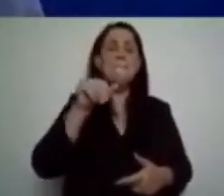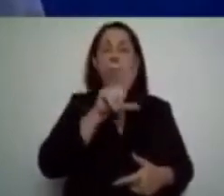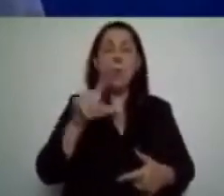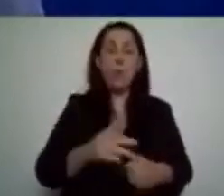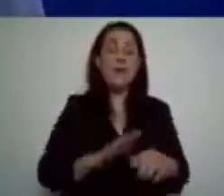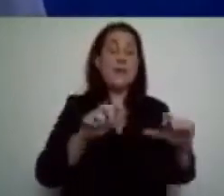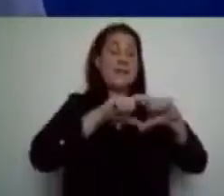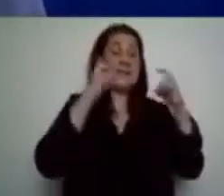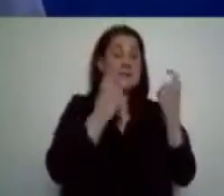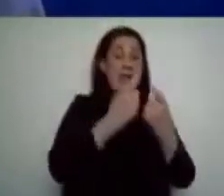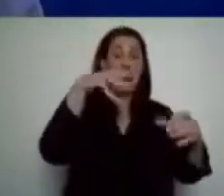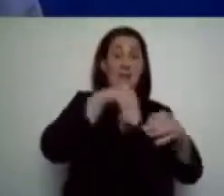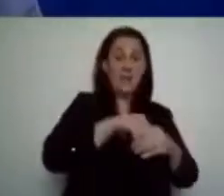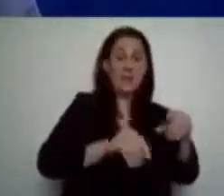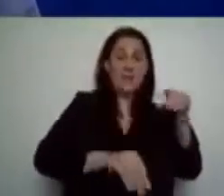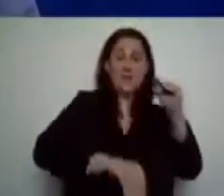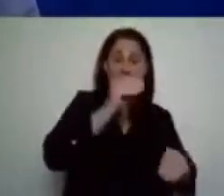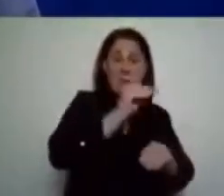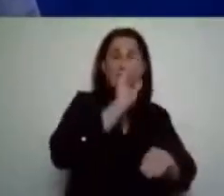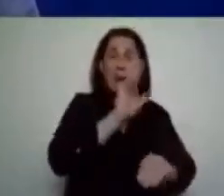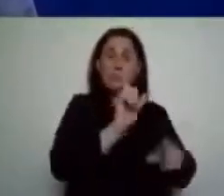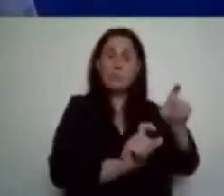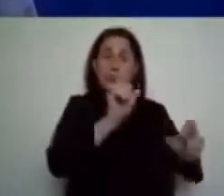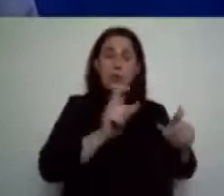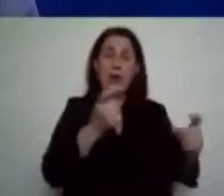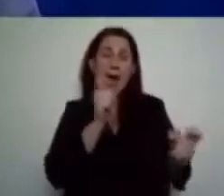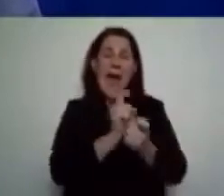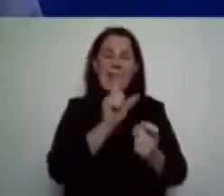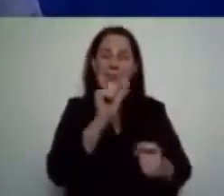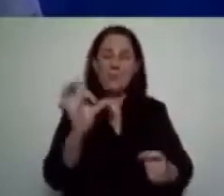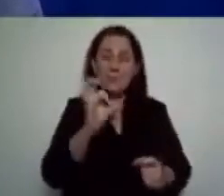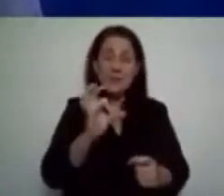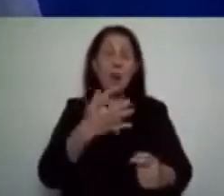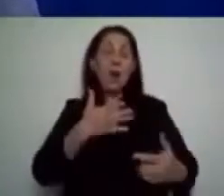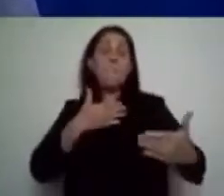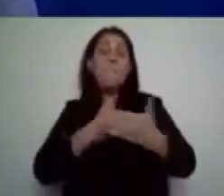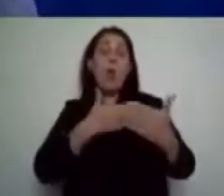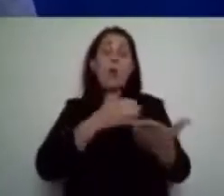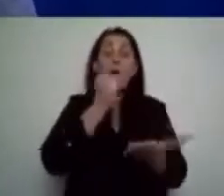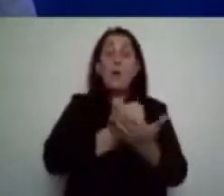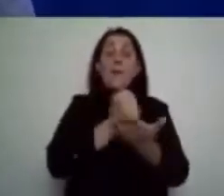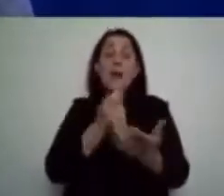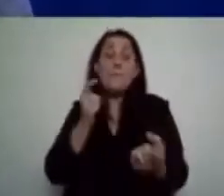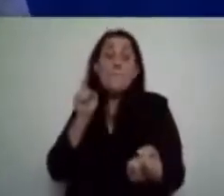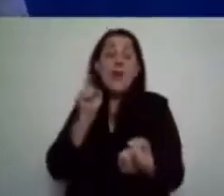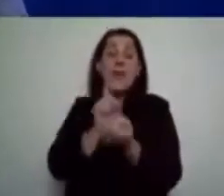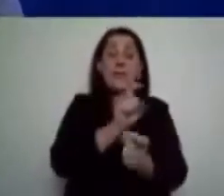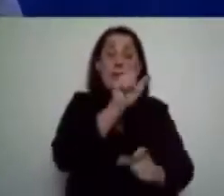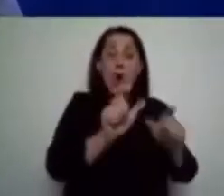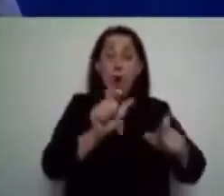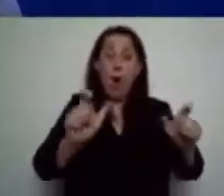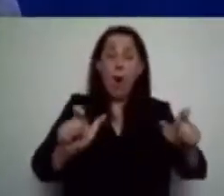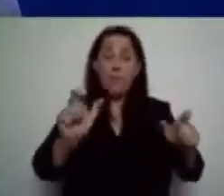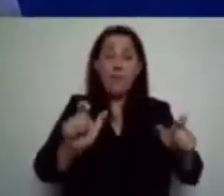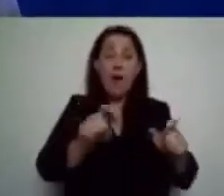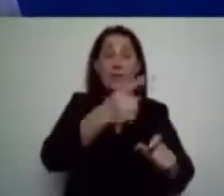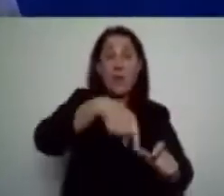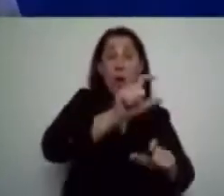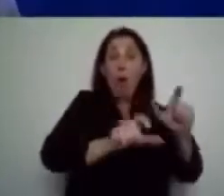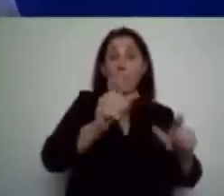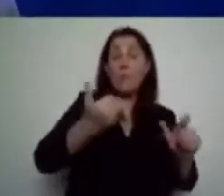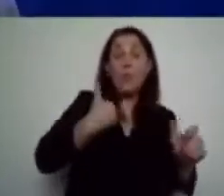przedstawiciele tak zwanego anty-PiSu, zablokował pracę nad petycją obywateli domagającą się